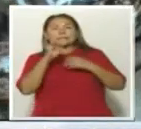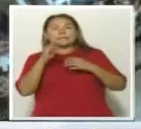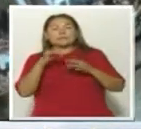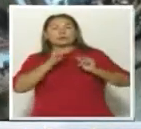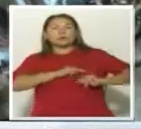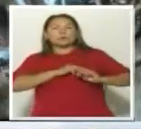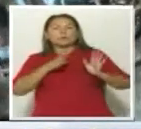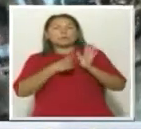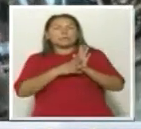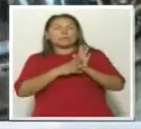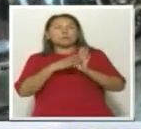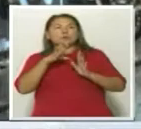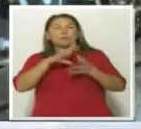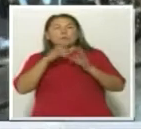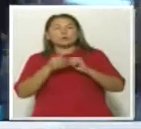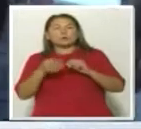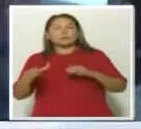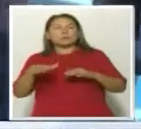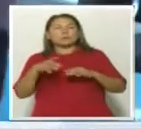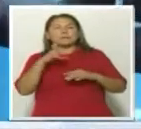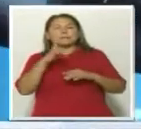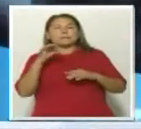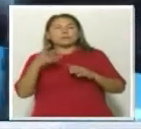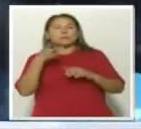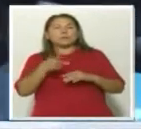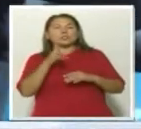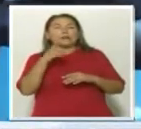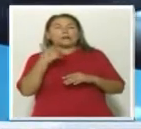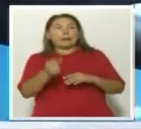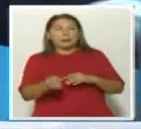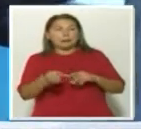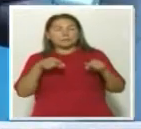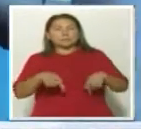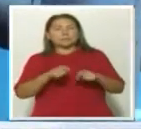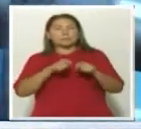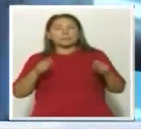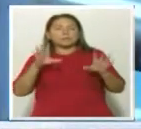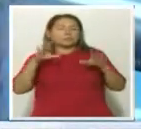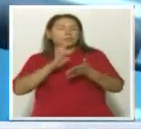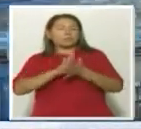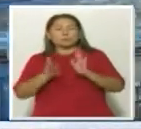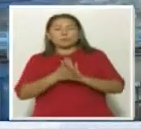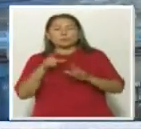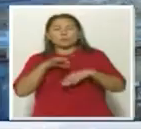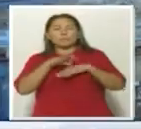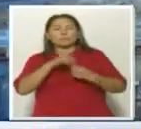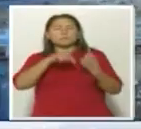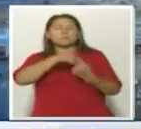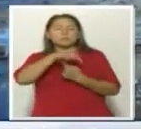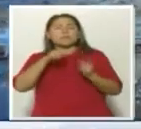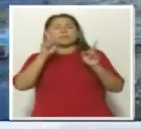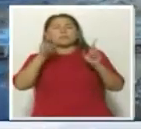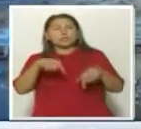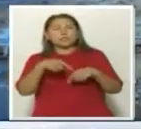действует уже 9 субзон. Общая площадь СЭС больше 2000 гектаров. Здесь созданы идеальные условия для ведения бизнеса. Каждый